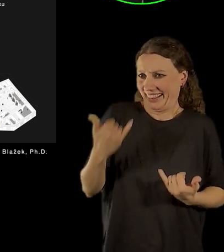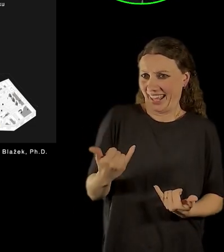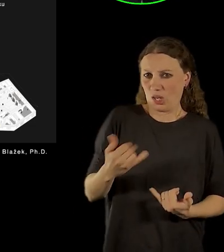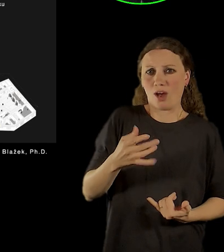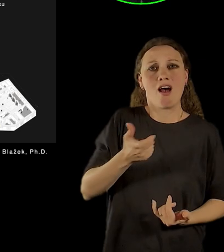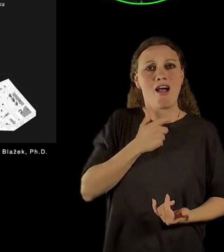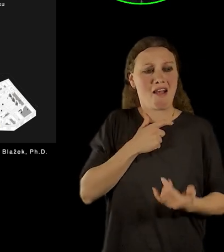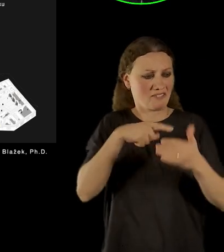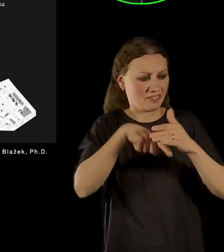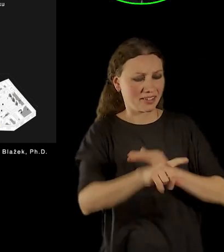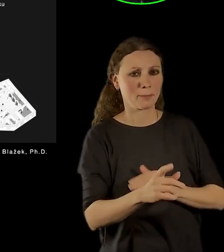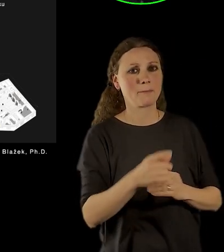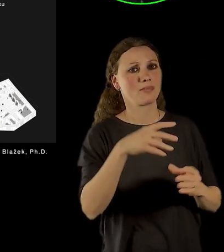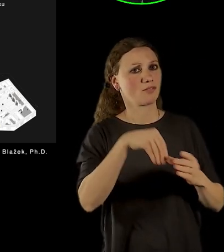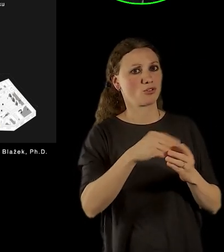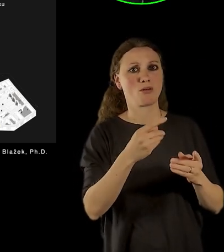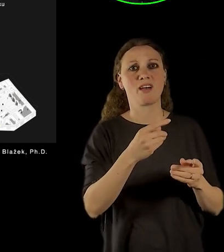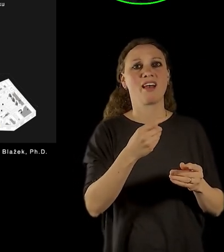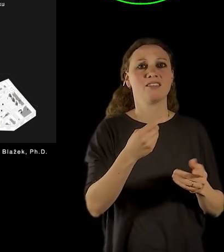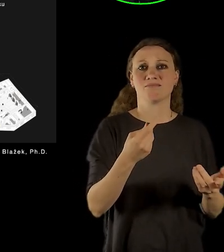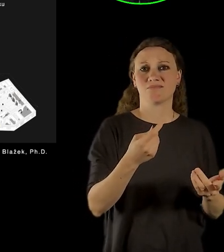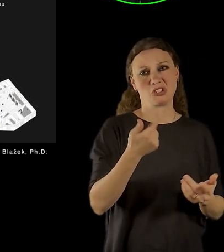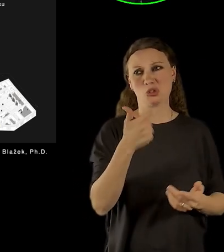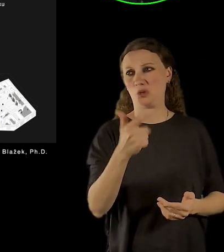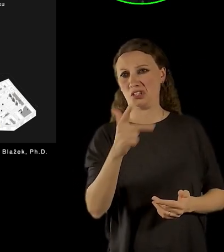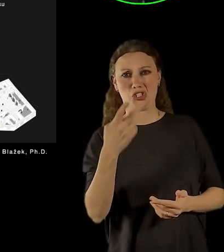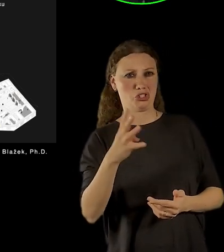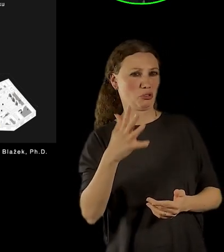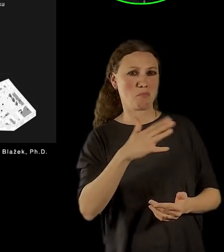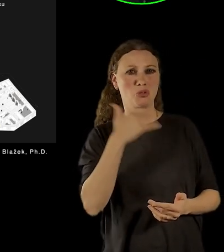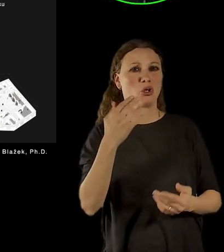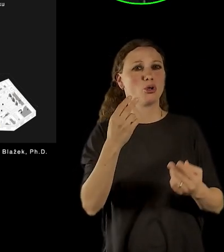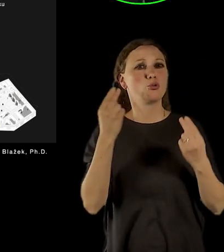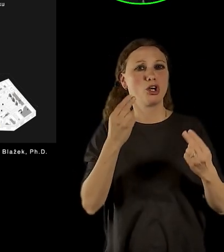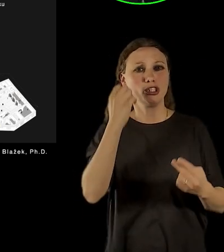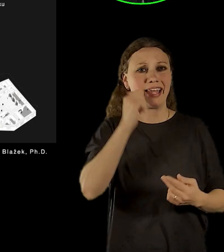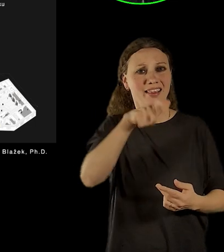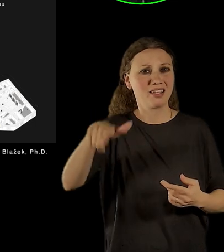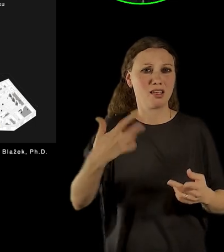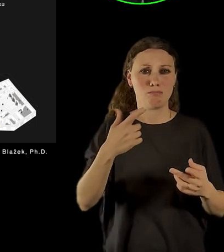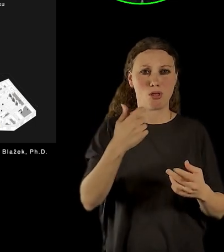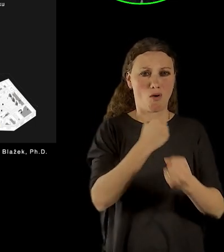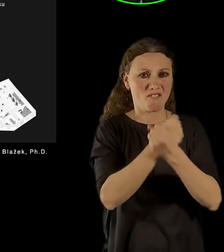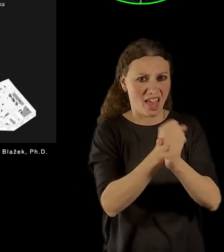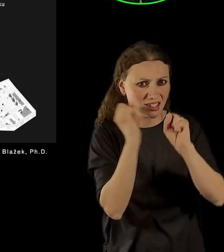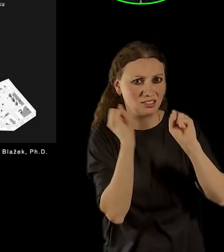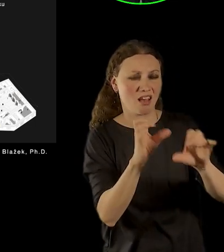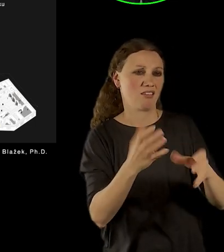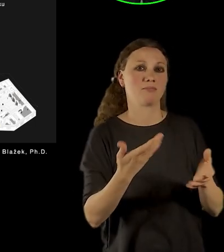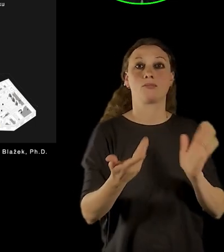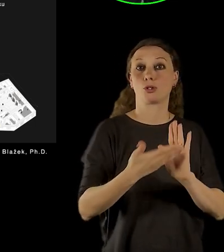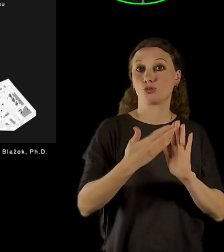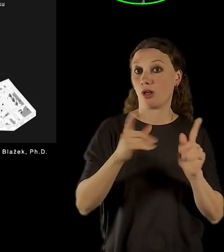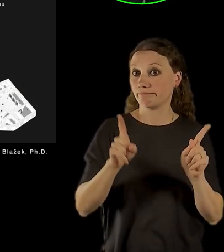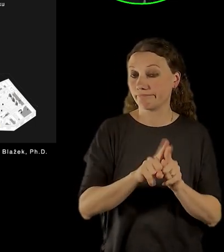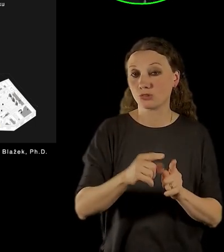místo, kterými prošlo několik set, jako bych řekl, velmi významných osobností. Byli tam vězněni také českoslovenští hokejisté,